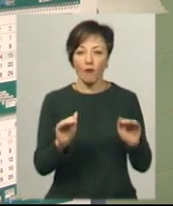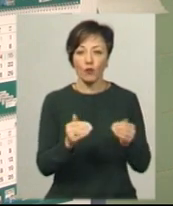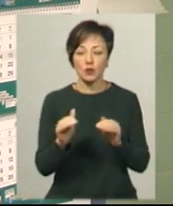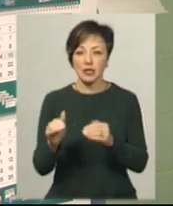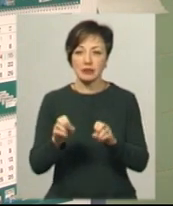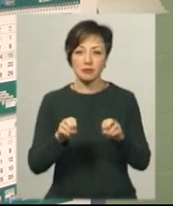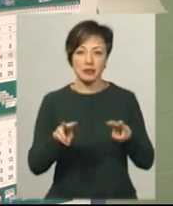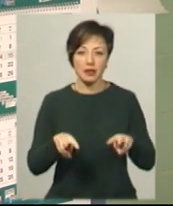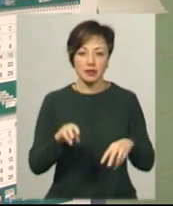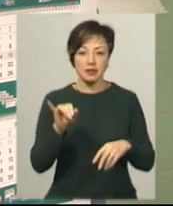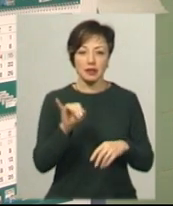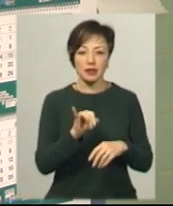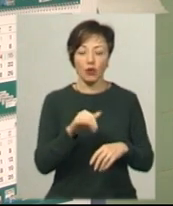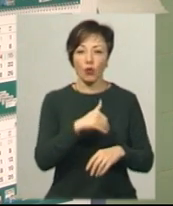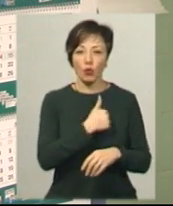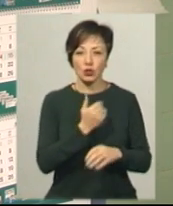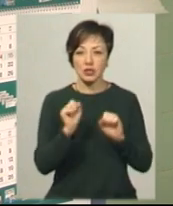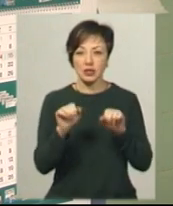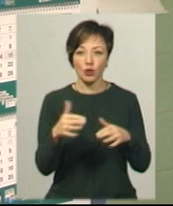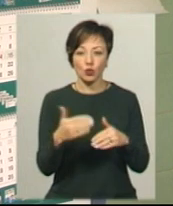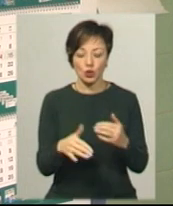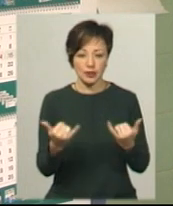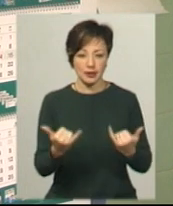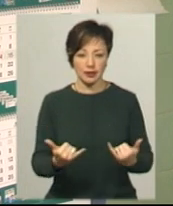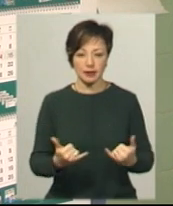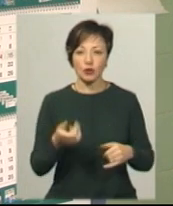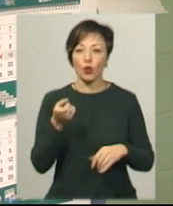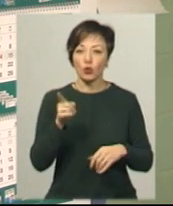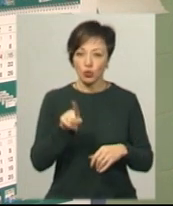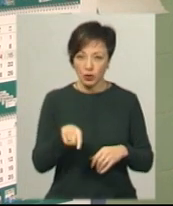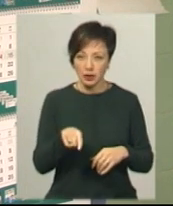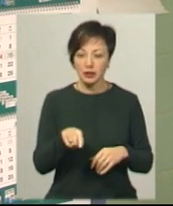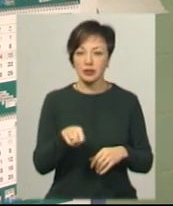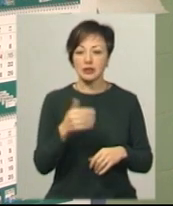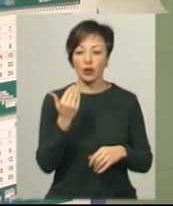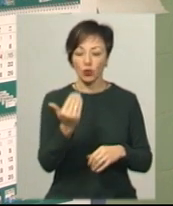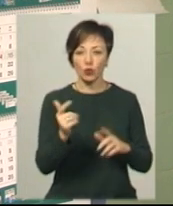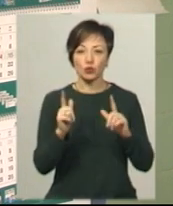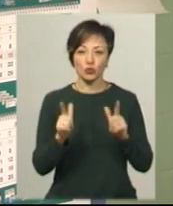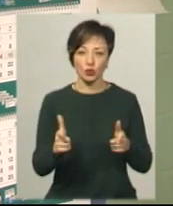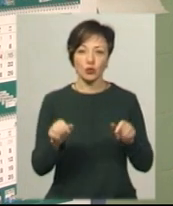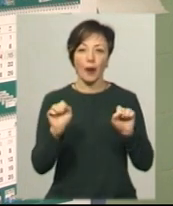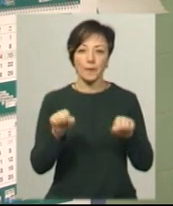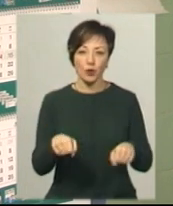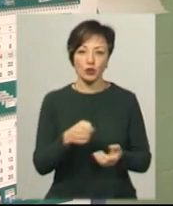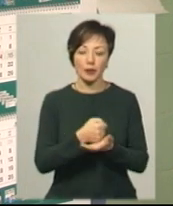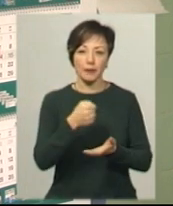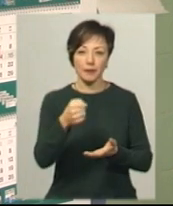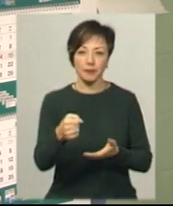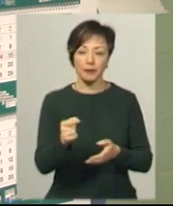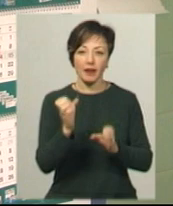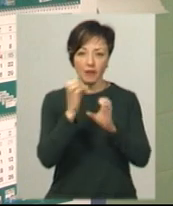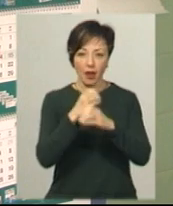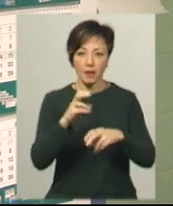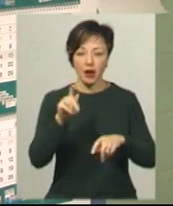спеціалістах, і він хоче здати вже. Тоді за його згодою можуть відправлятися в